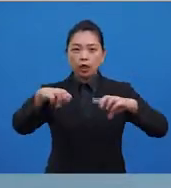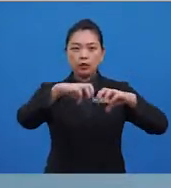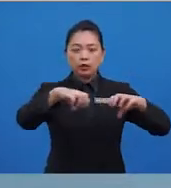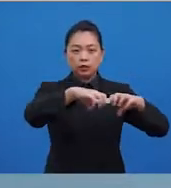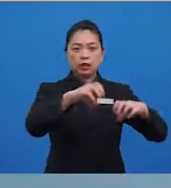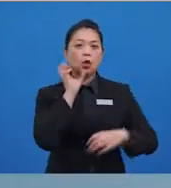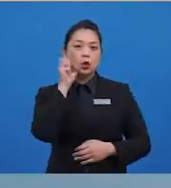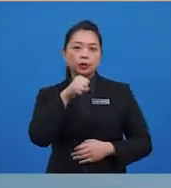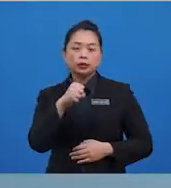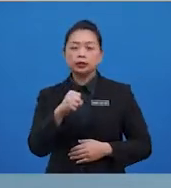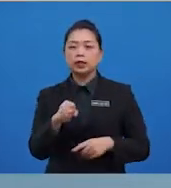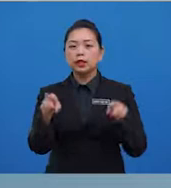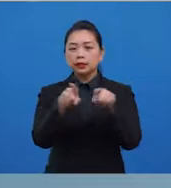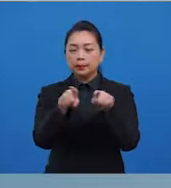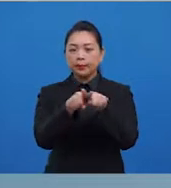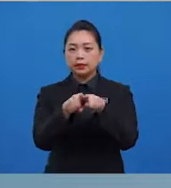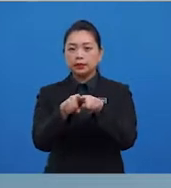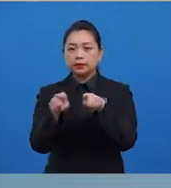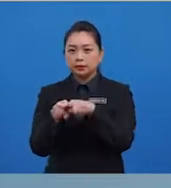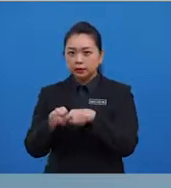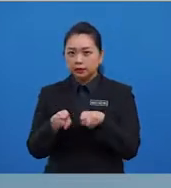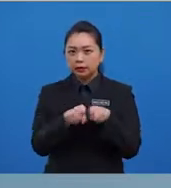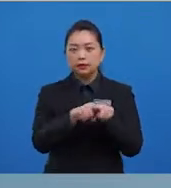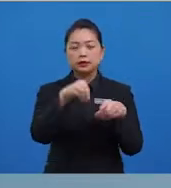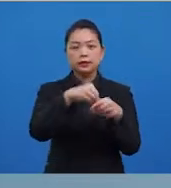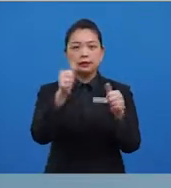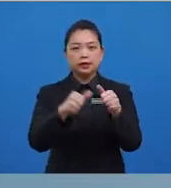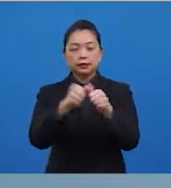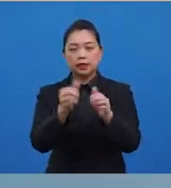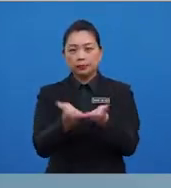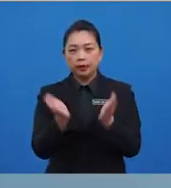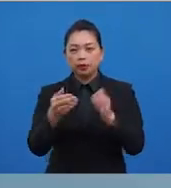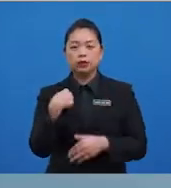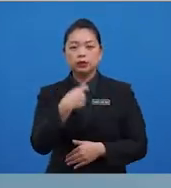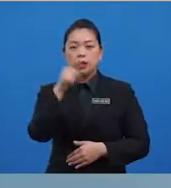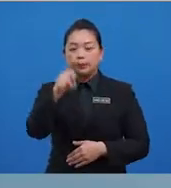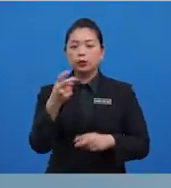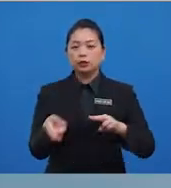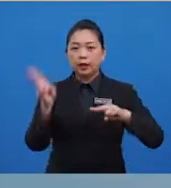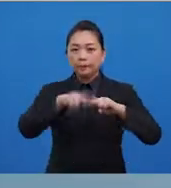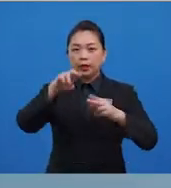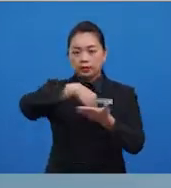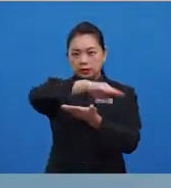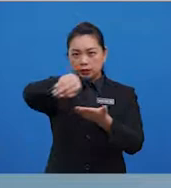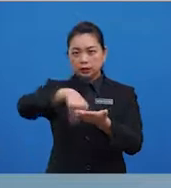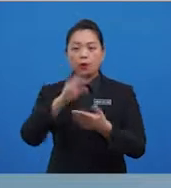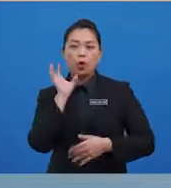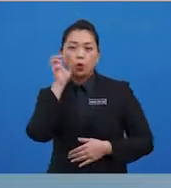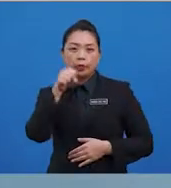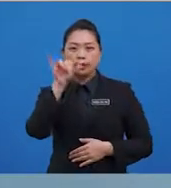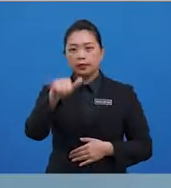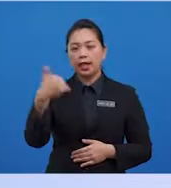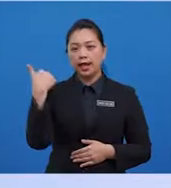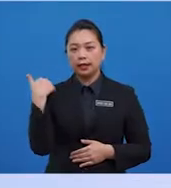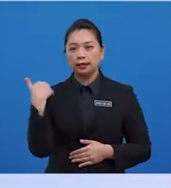secara sama rata ke setiap bakul. Kita perlu tambah ke semua birangan orin yang ada,